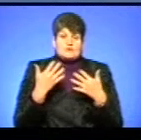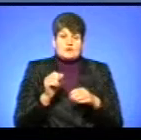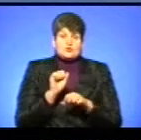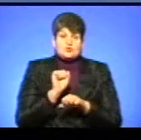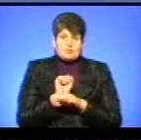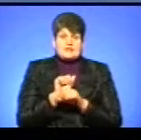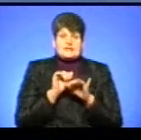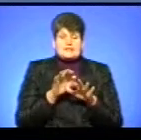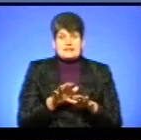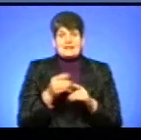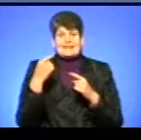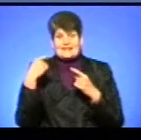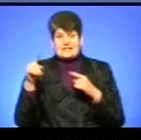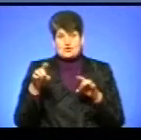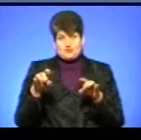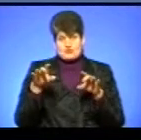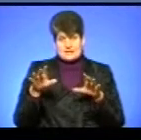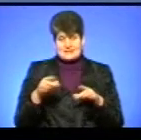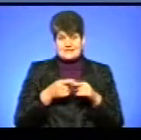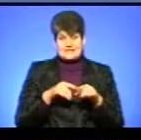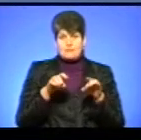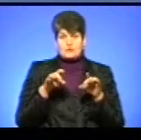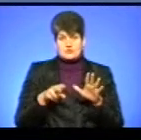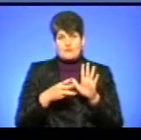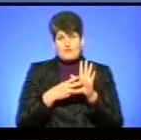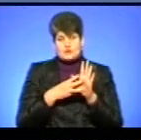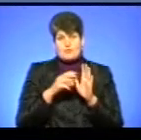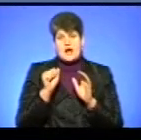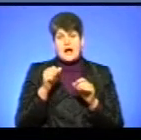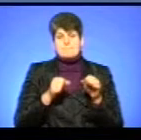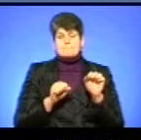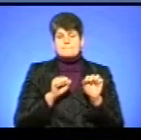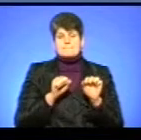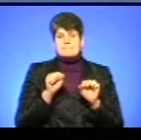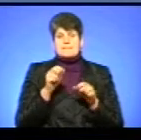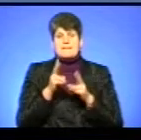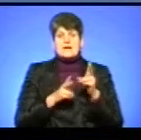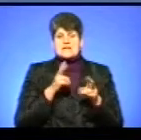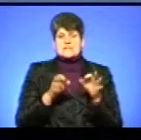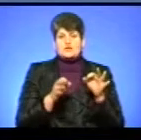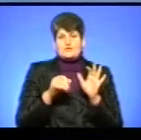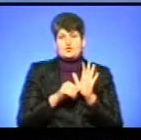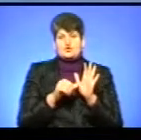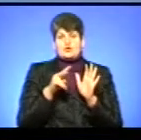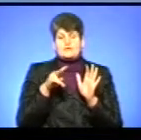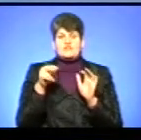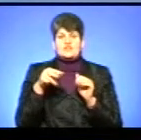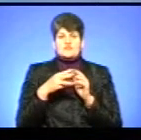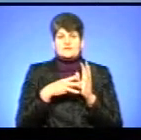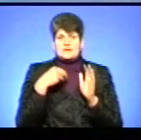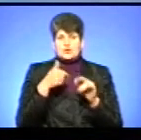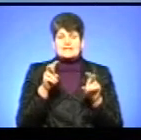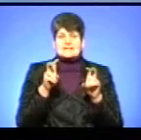зупинений дією іншого рішення. Це постанова 8-го апеляційно-адміністративного суду від 6 листопада 2018 року, на